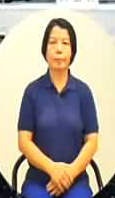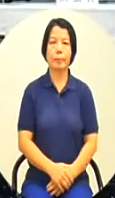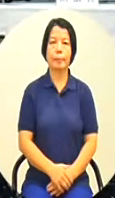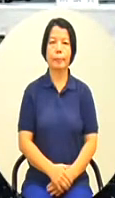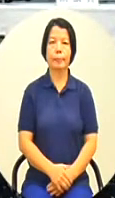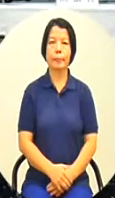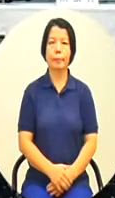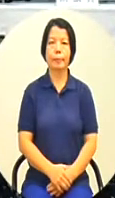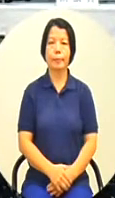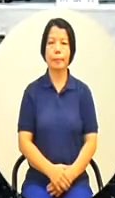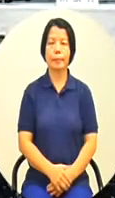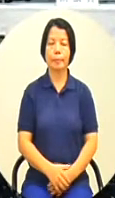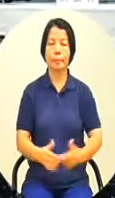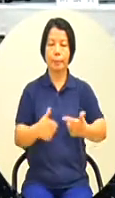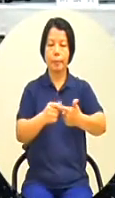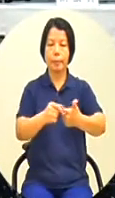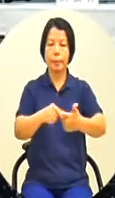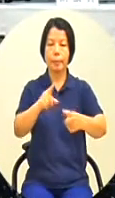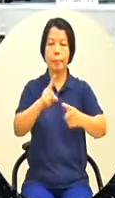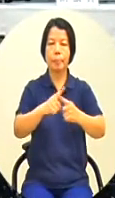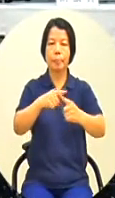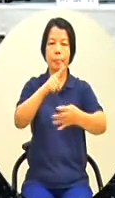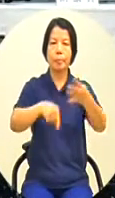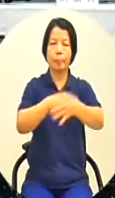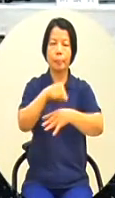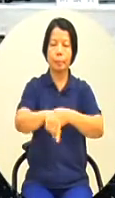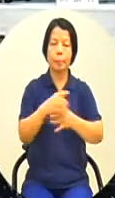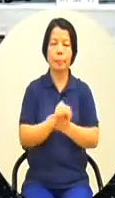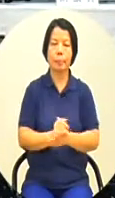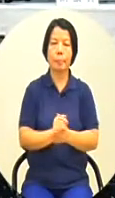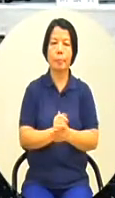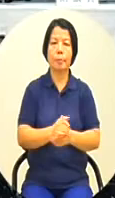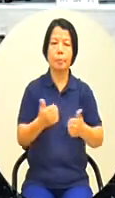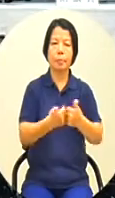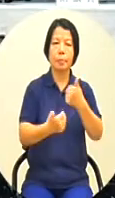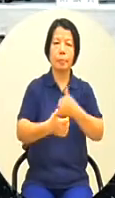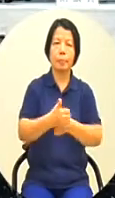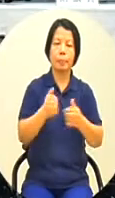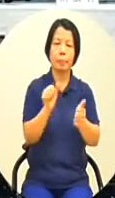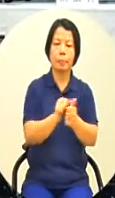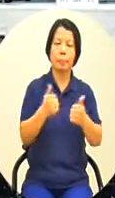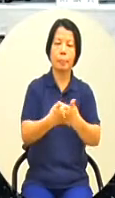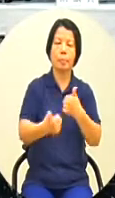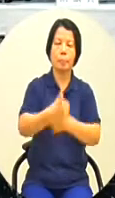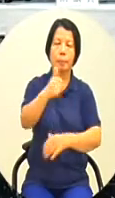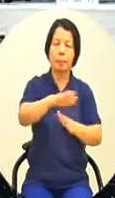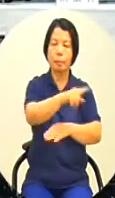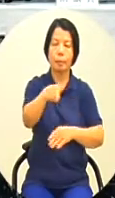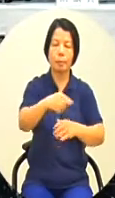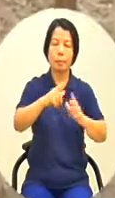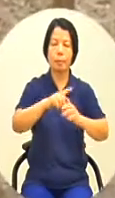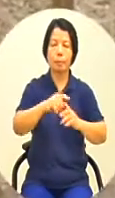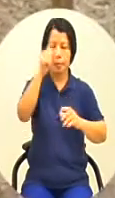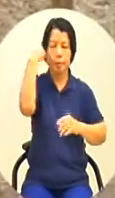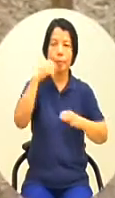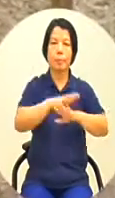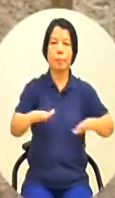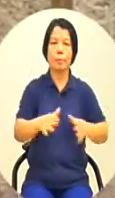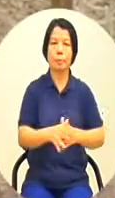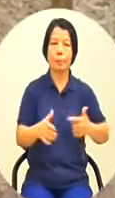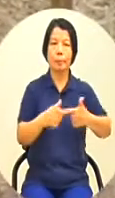第6案由人事處好副議長各位議員大家好早安那第6案是我們